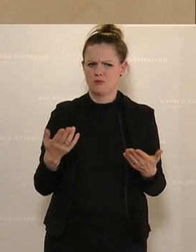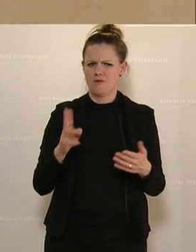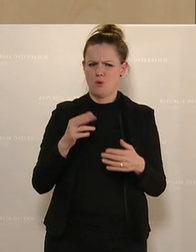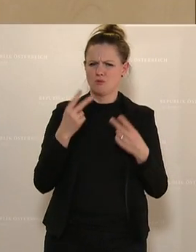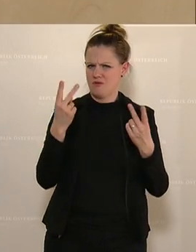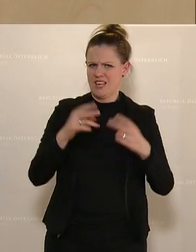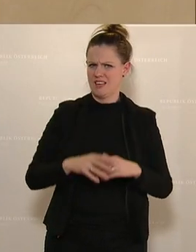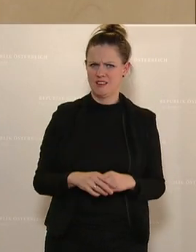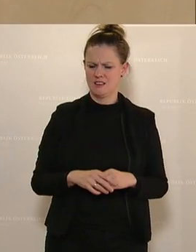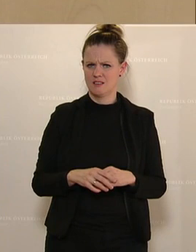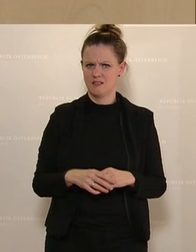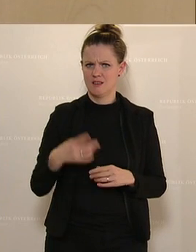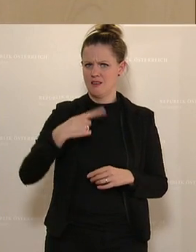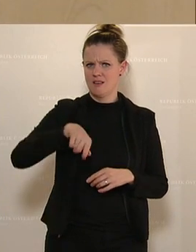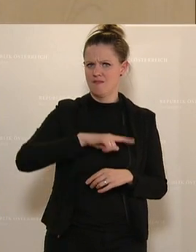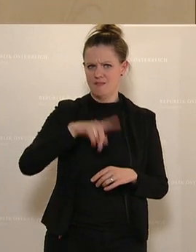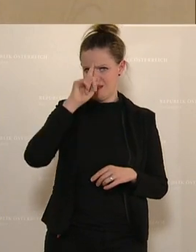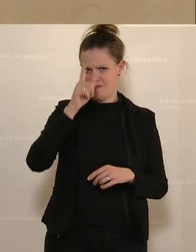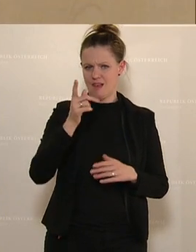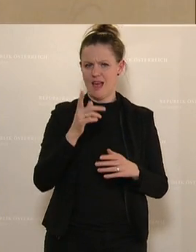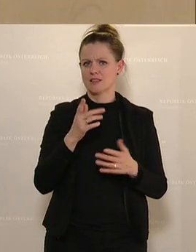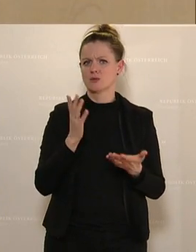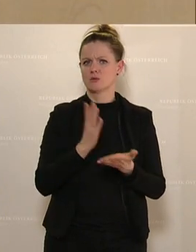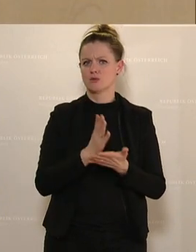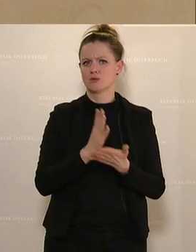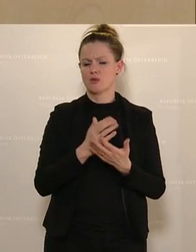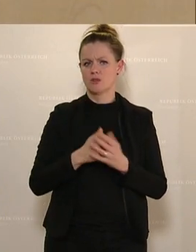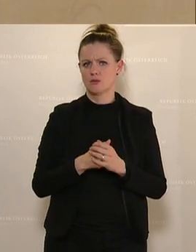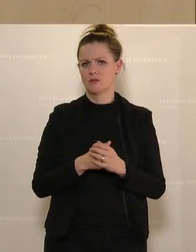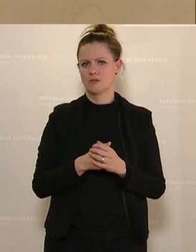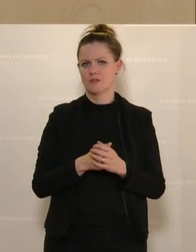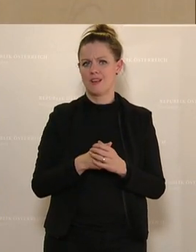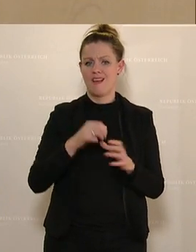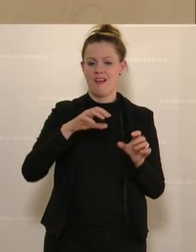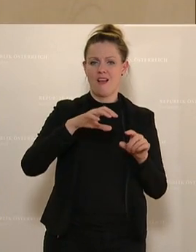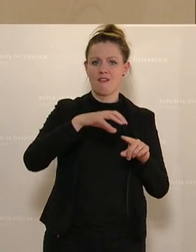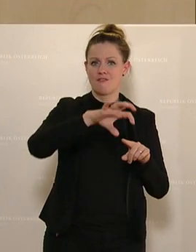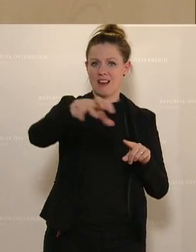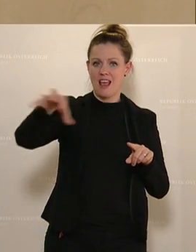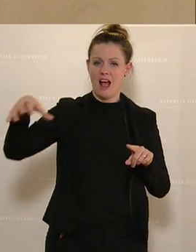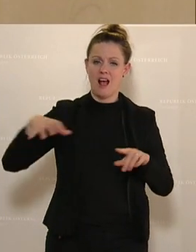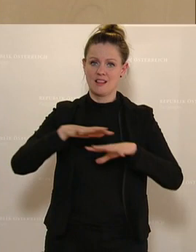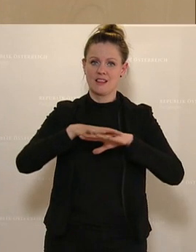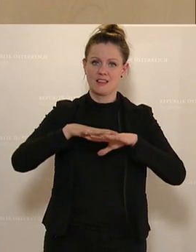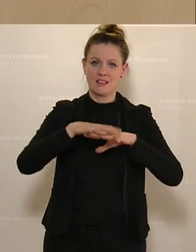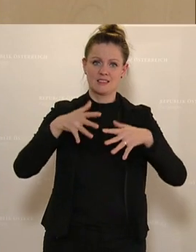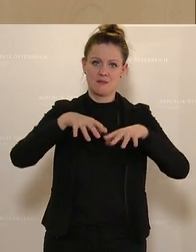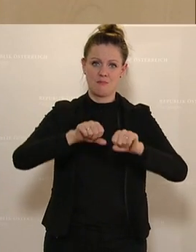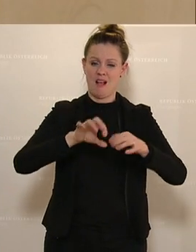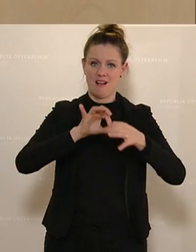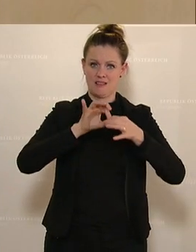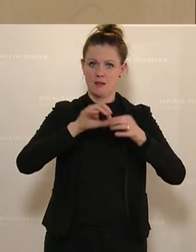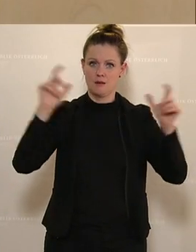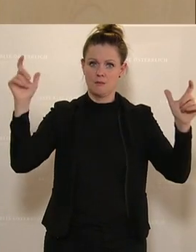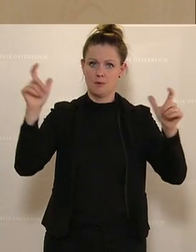so wichtig? Wir wissen ja alle gemeinsam, dass das Filialnetz von Banken ein immer